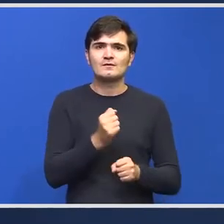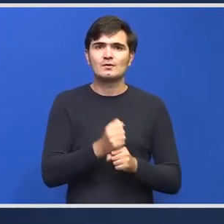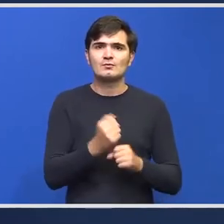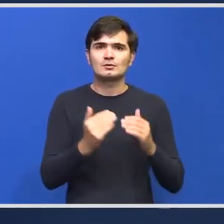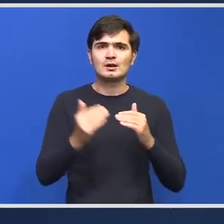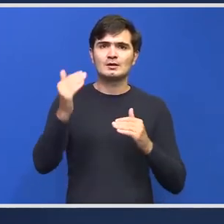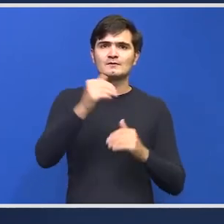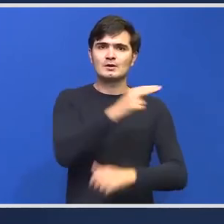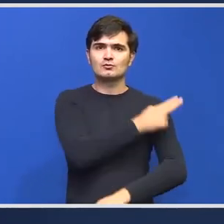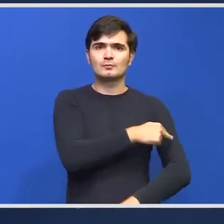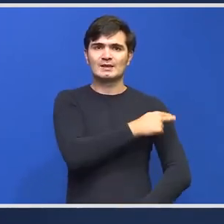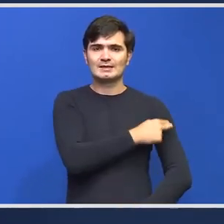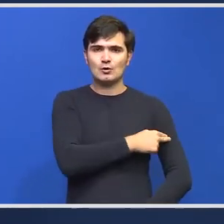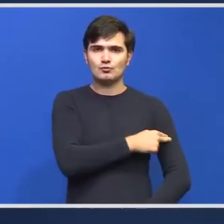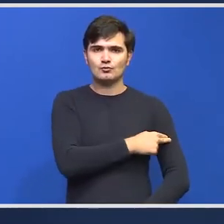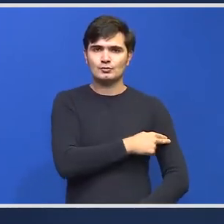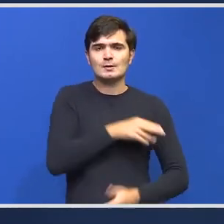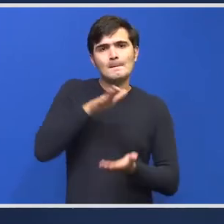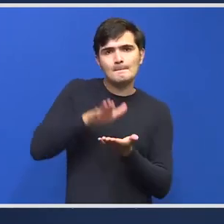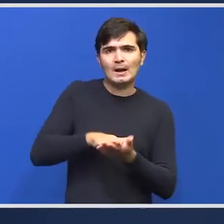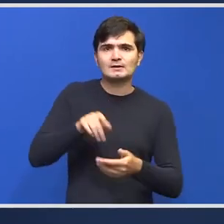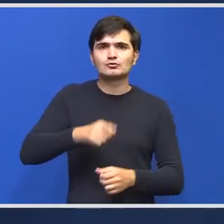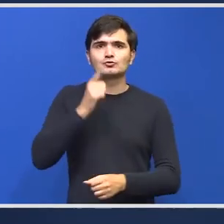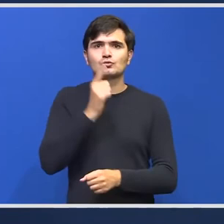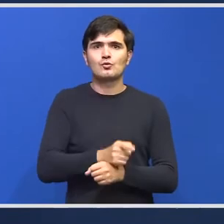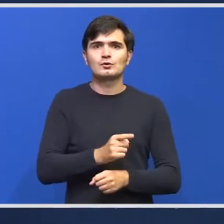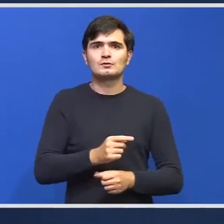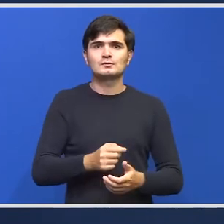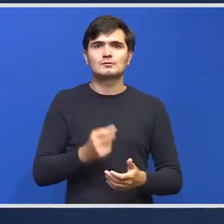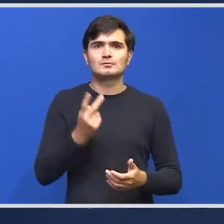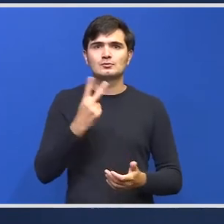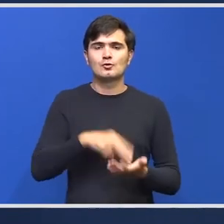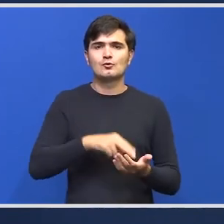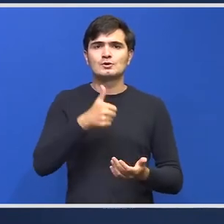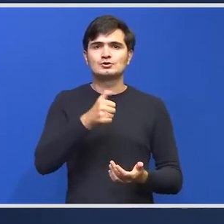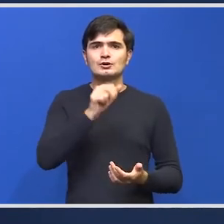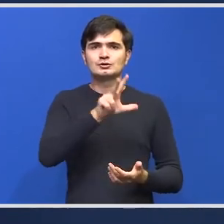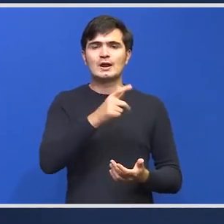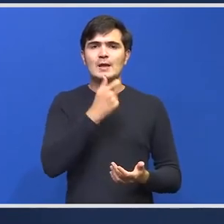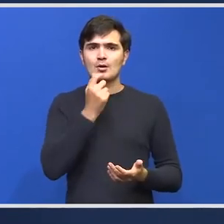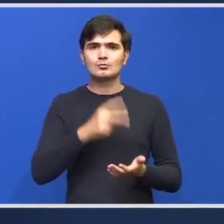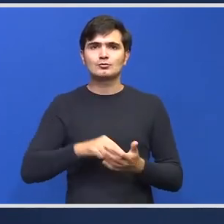nivel uspitalelor în baza acestui ordin 2063-2020